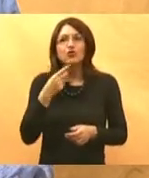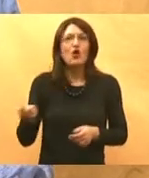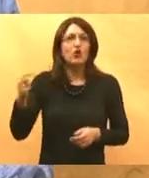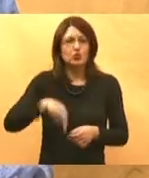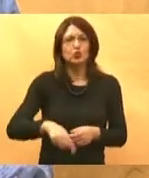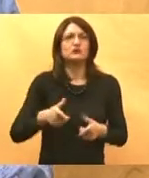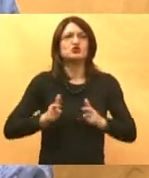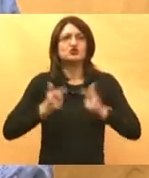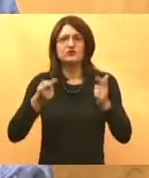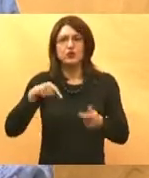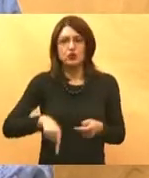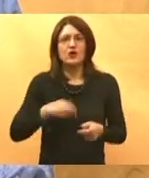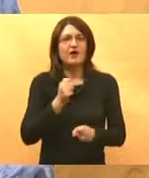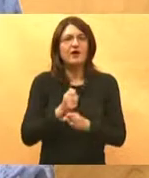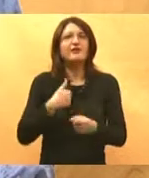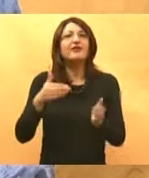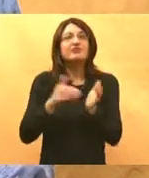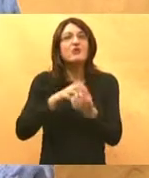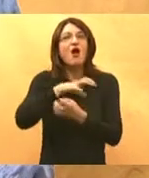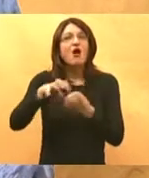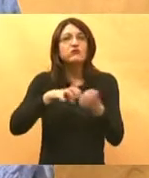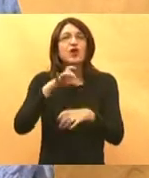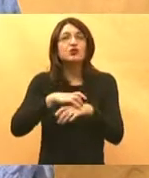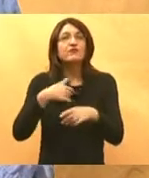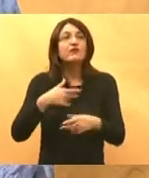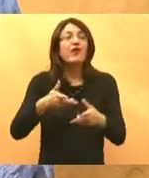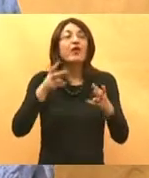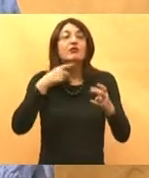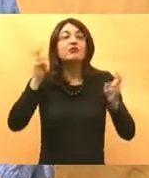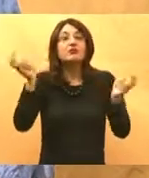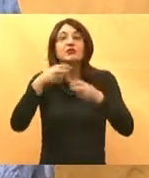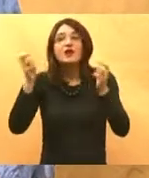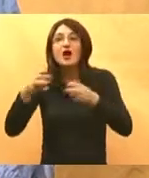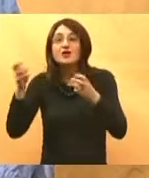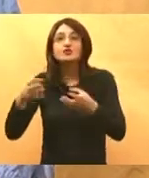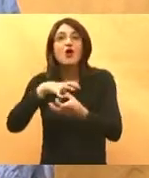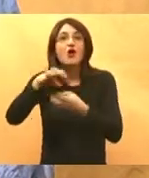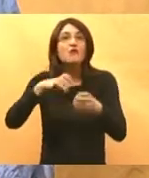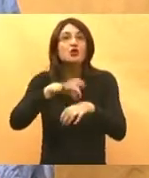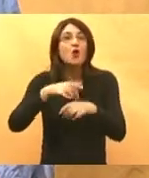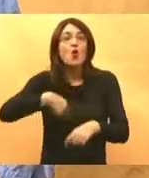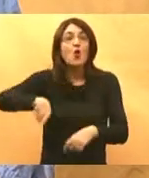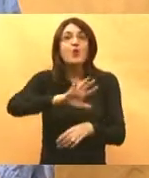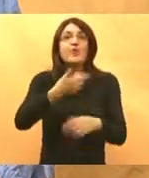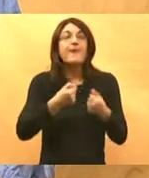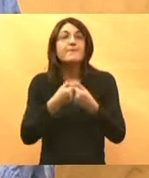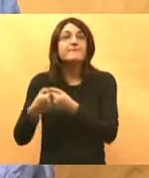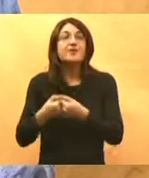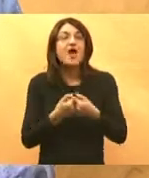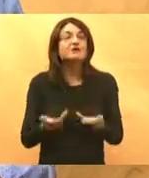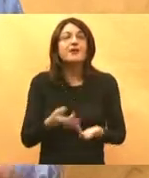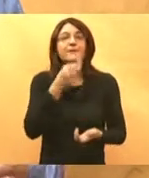ovdje rade i treba im obiteljski lječnik. I kažu da već tjednima traže obiteljskog lječnika da su svi prepunjeni u Zagrebu. Koga bi mi